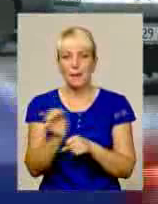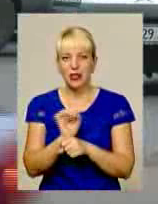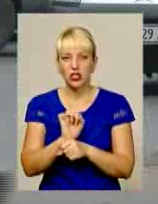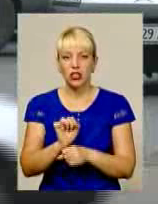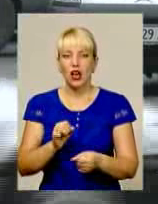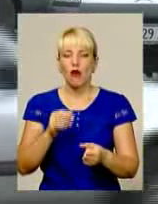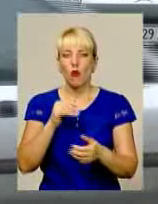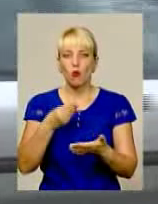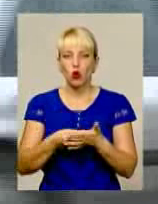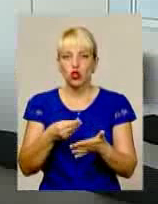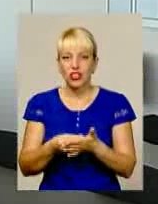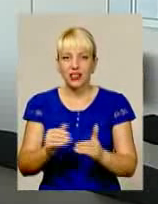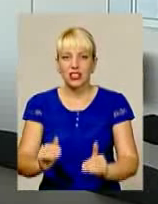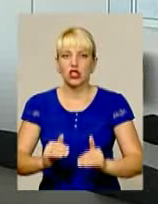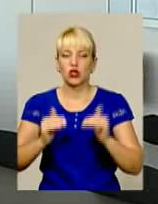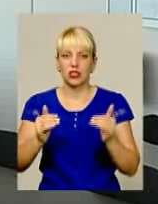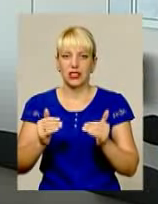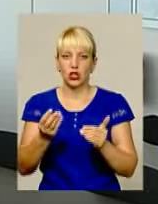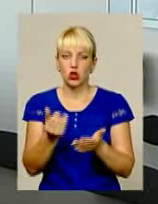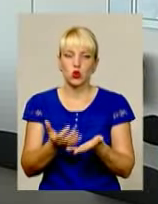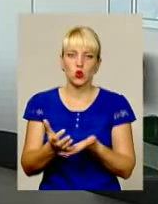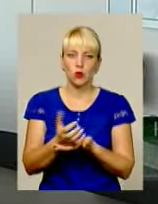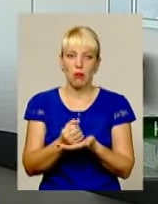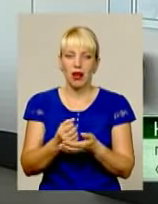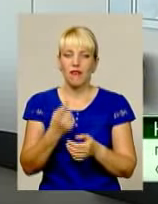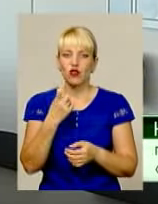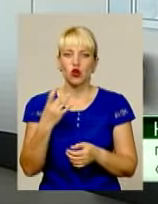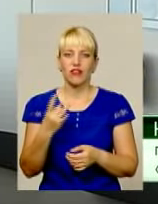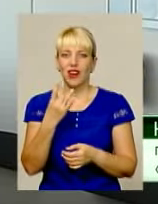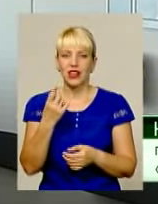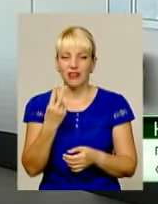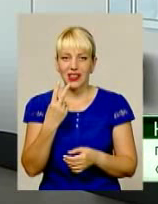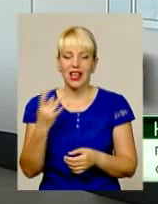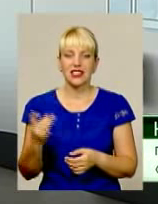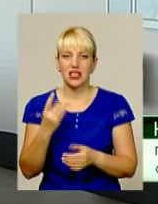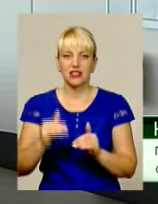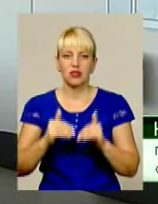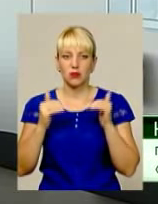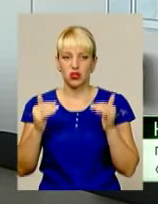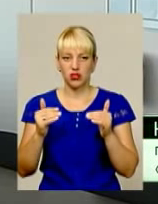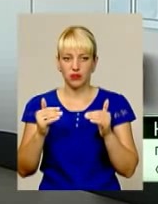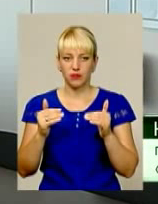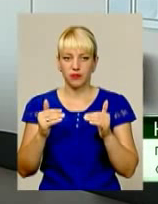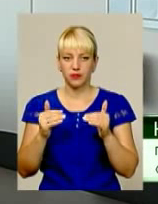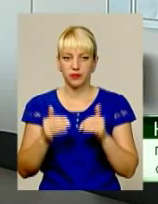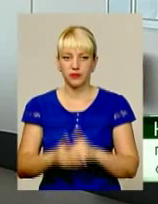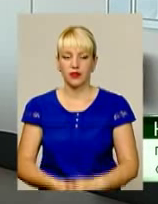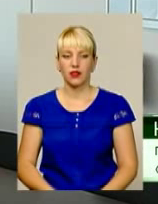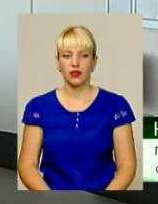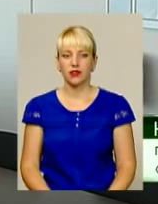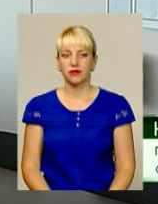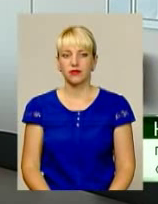аж у 112 разів. Загальна сума податків, яка була сплачена при цьому, складає 6,4 мільйона гривень.